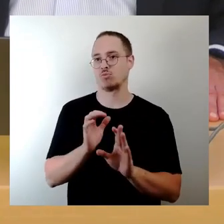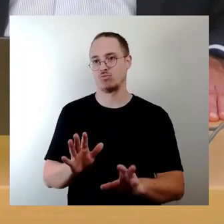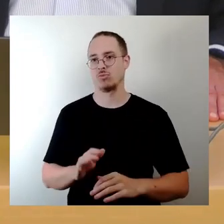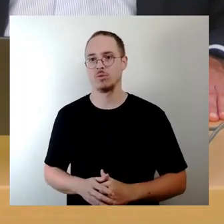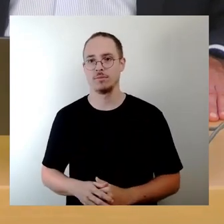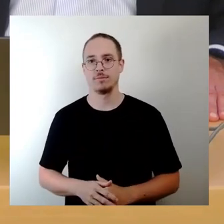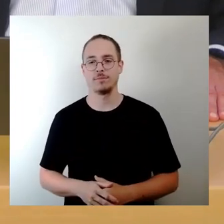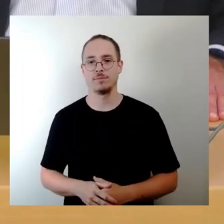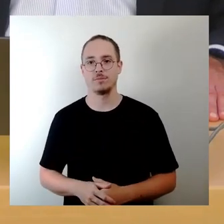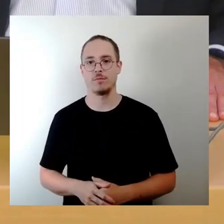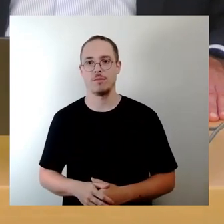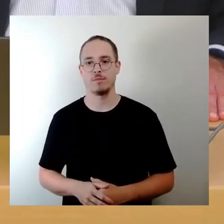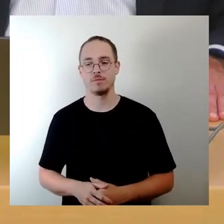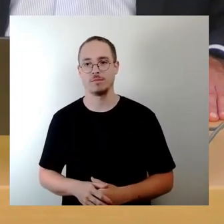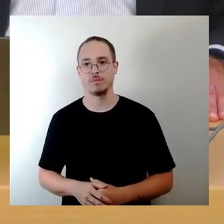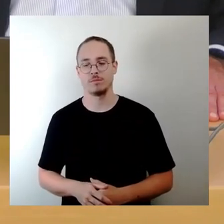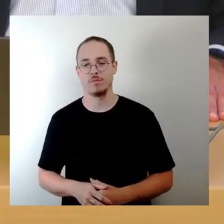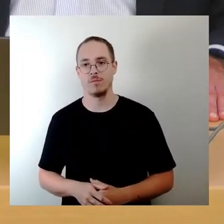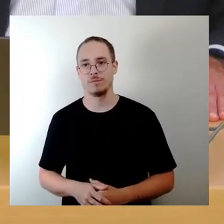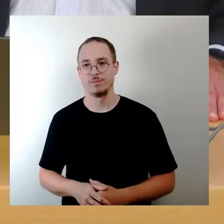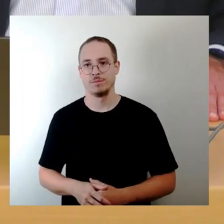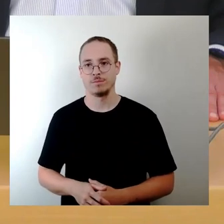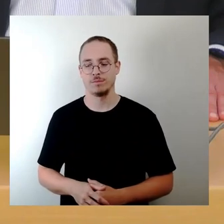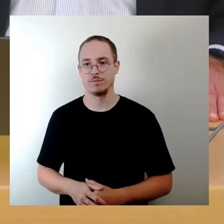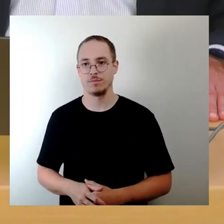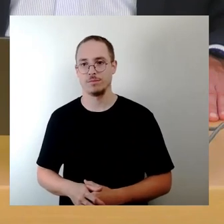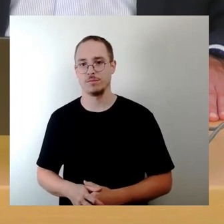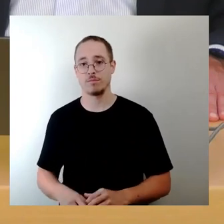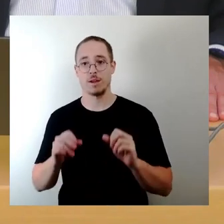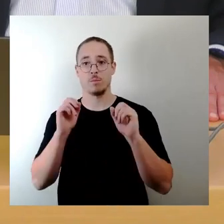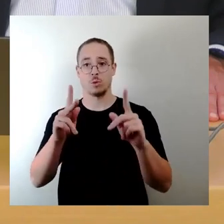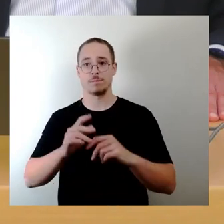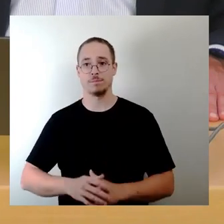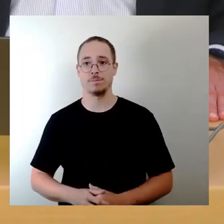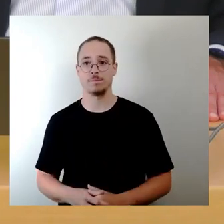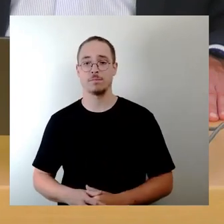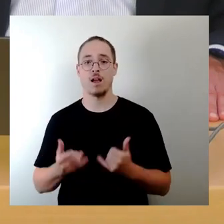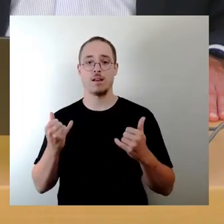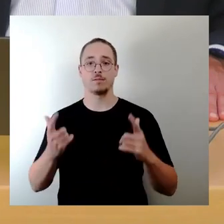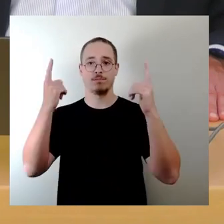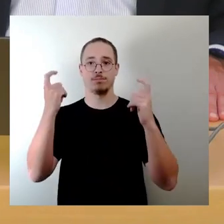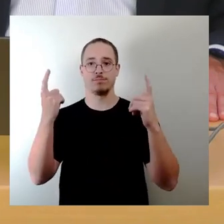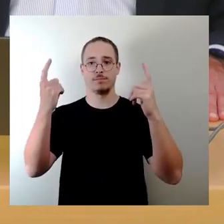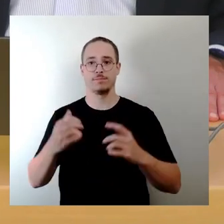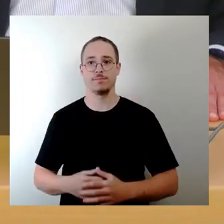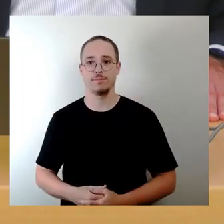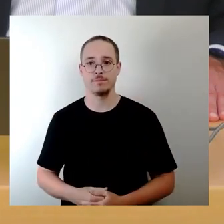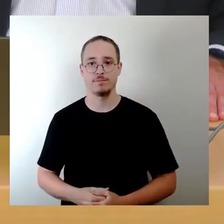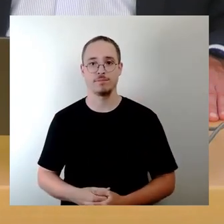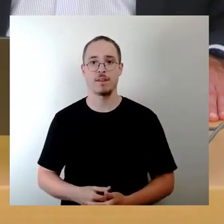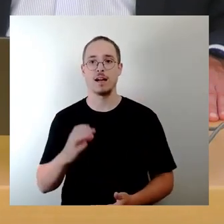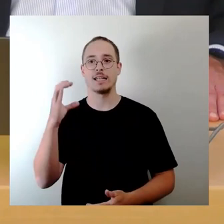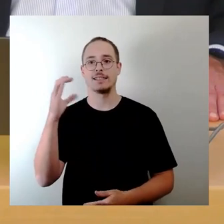Ausschussbericht wir hier dann zur Abstimmung stellen. Okay, dann würden wir jetzt beginnen. Und Christine Sturm hat zuerst das Wort.